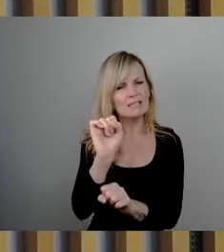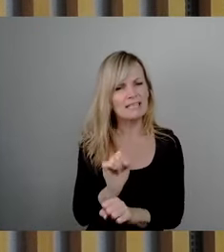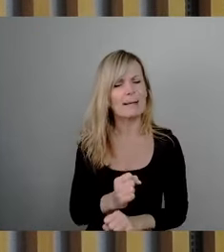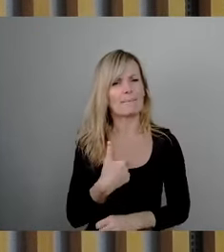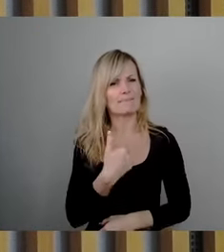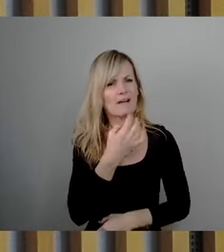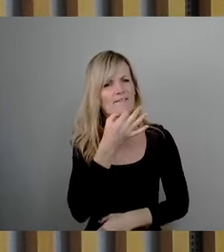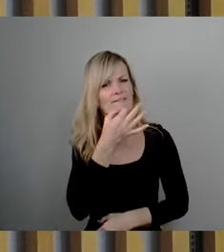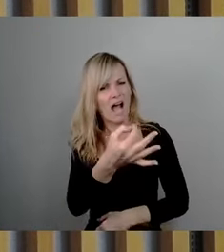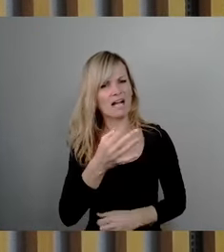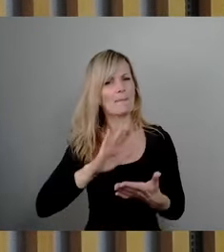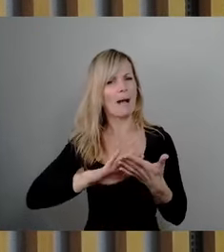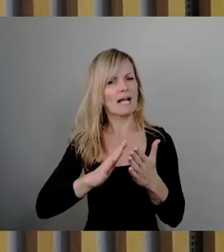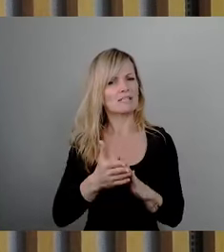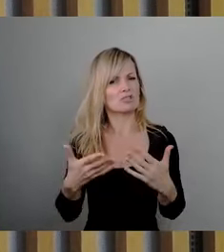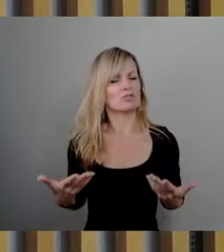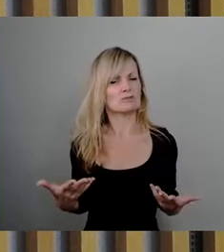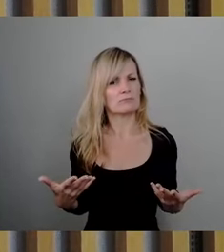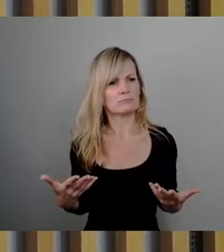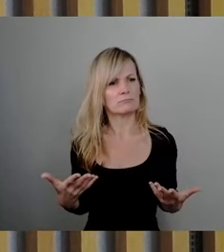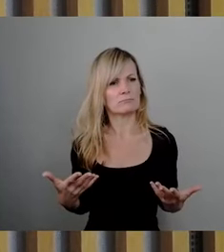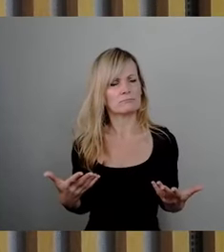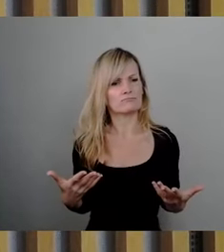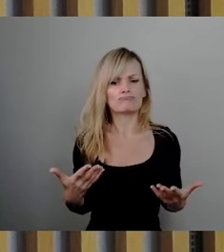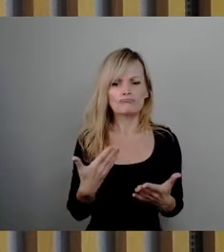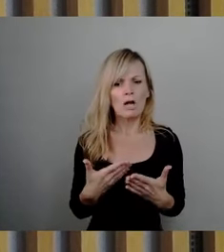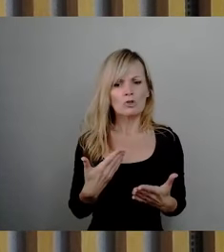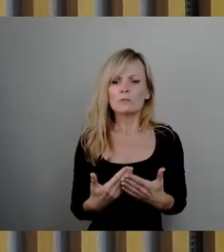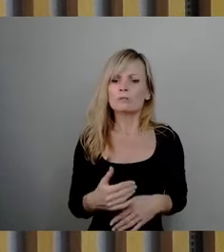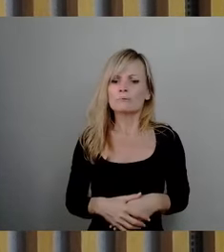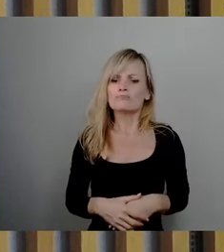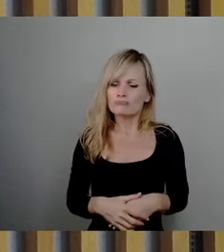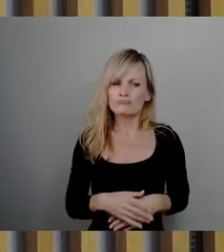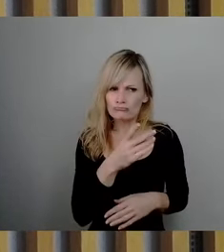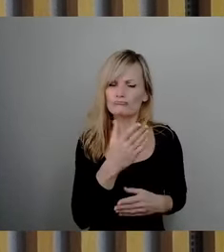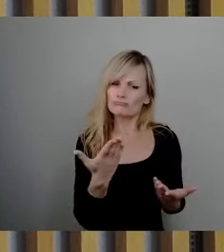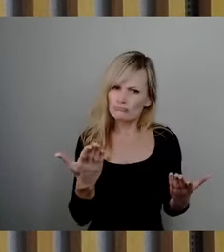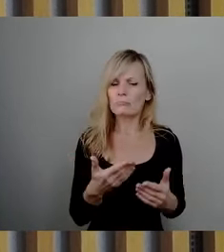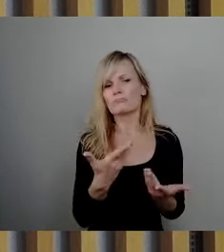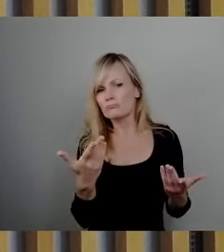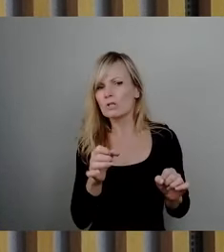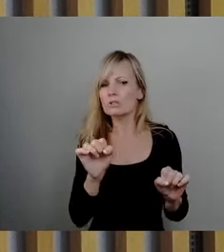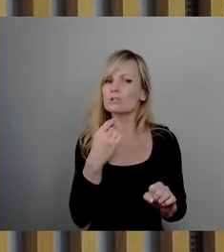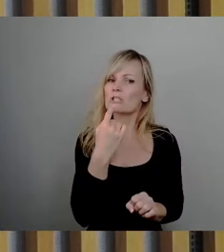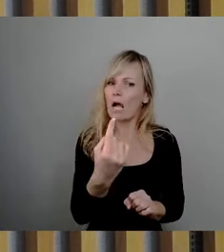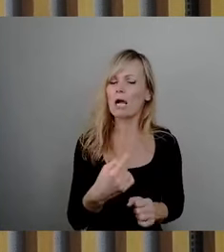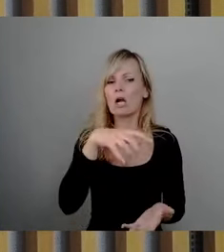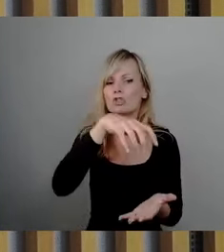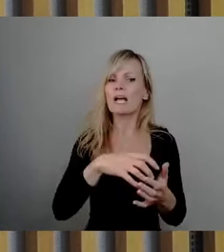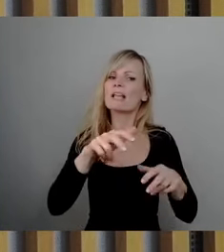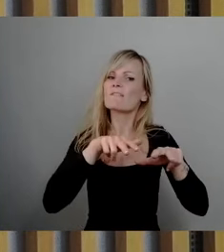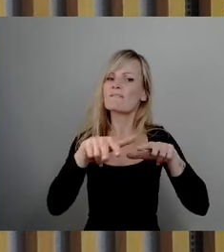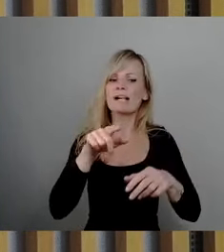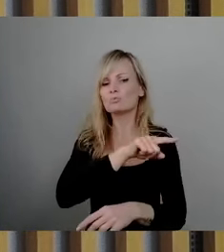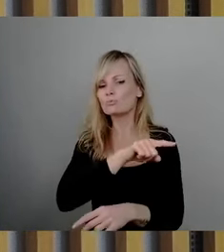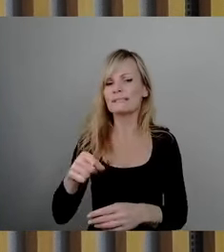Frage, selbst wenn man jetzt davon ausgeht, Sie haben das skizziert, man könnte oder die Stadtverwaltung wäre in der Lage bis zum Ende